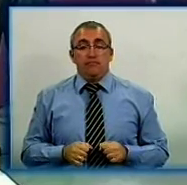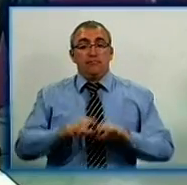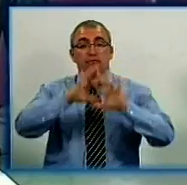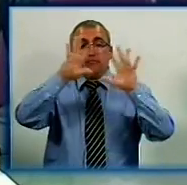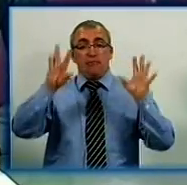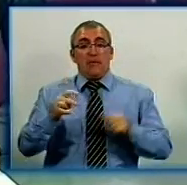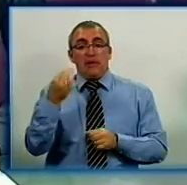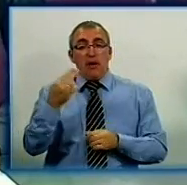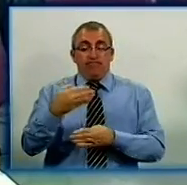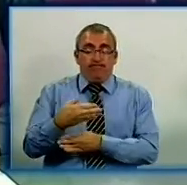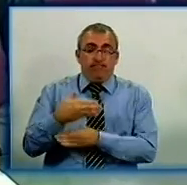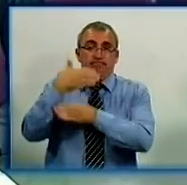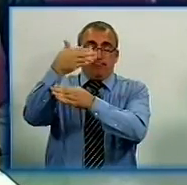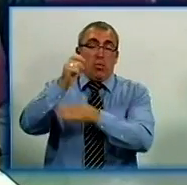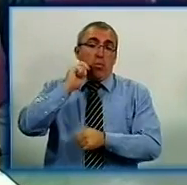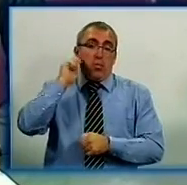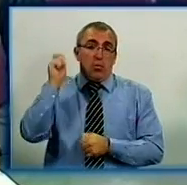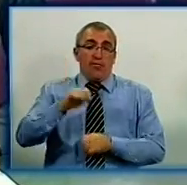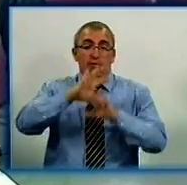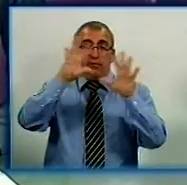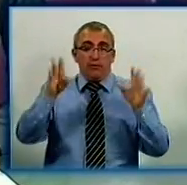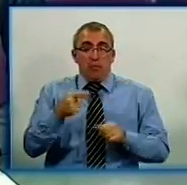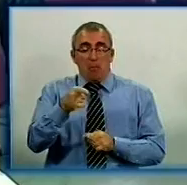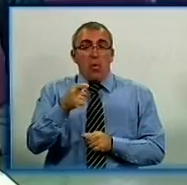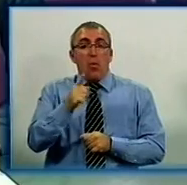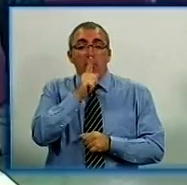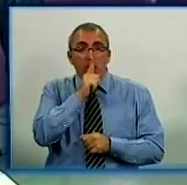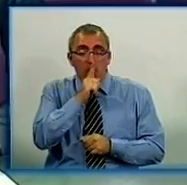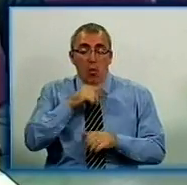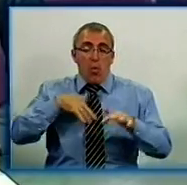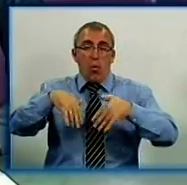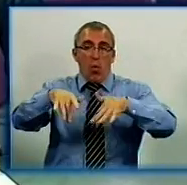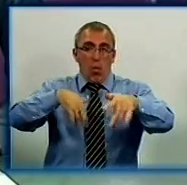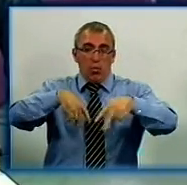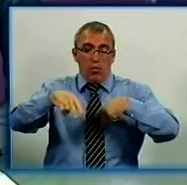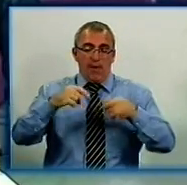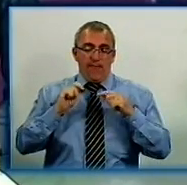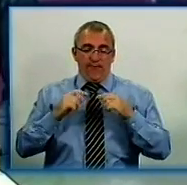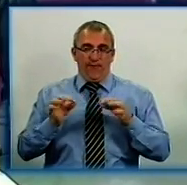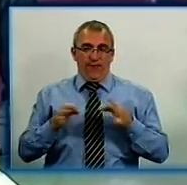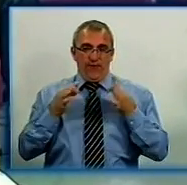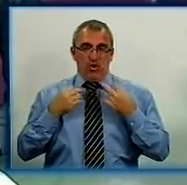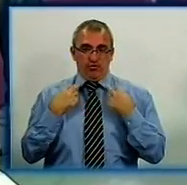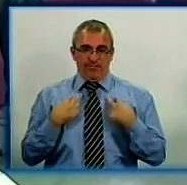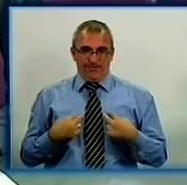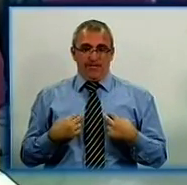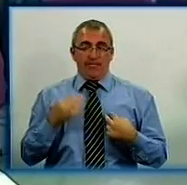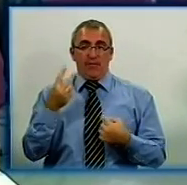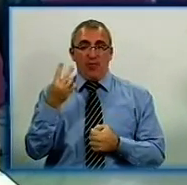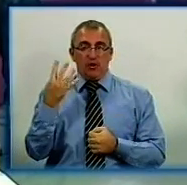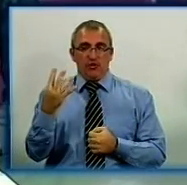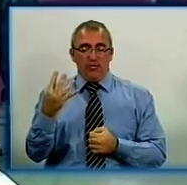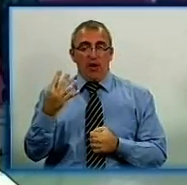Загальнонаціональним підняттям українського прапора, всеукраїнської хвилини мовчання і ходою в вишиванках. Так, Кіровград святкуватиме 24-ту річницю